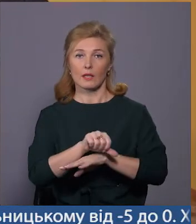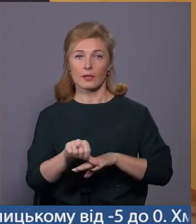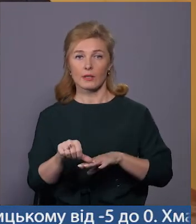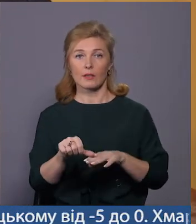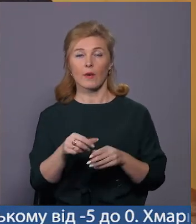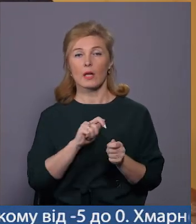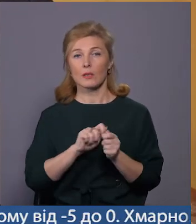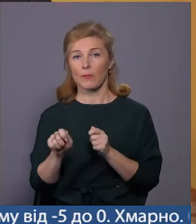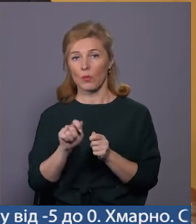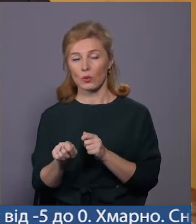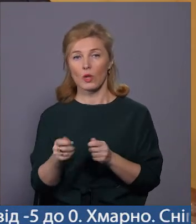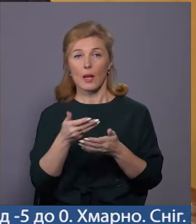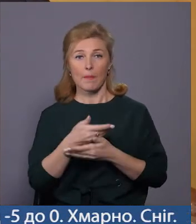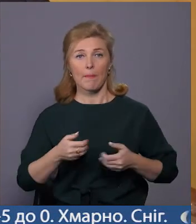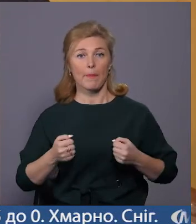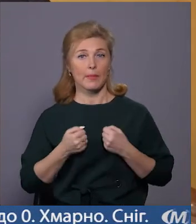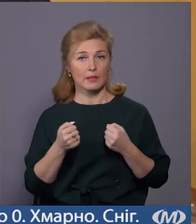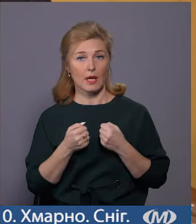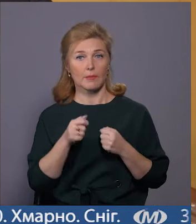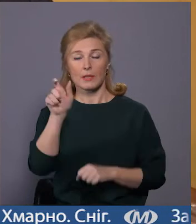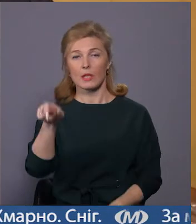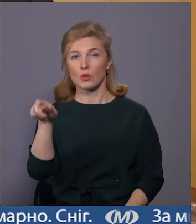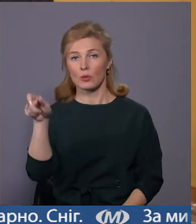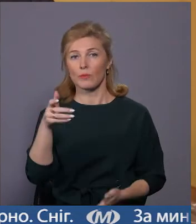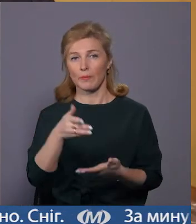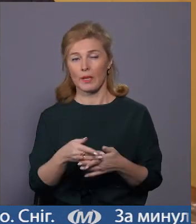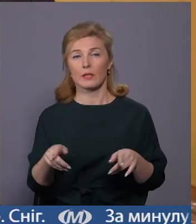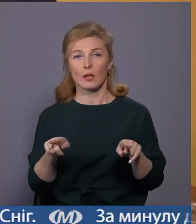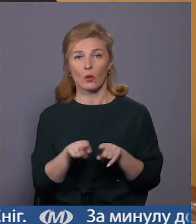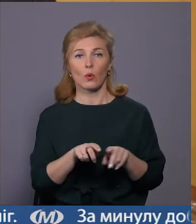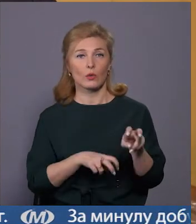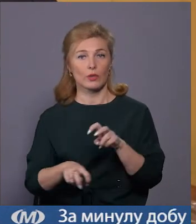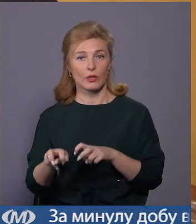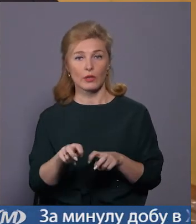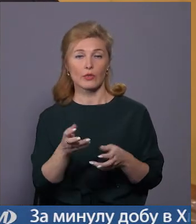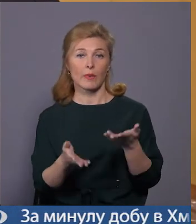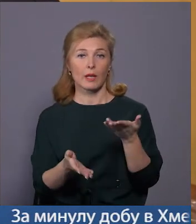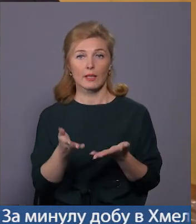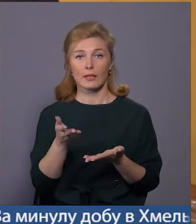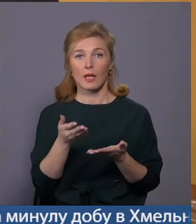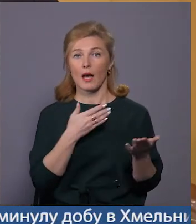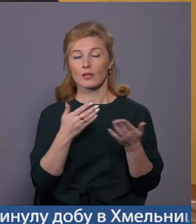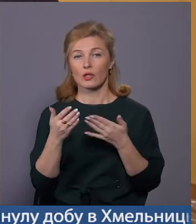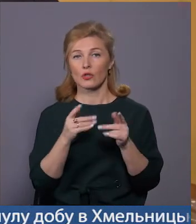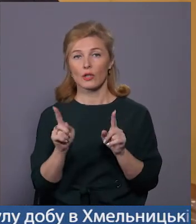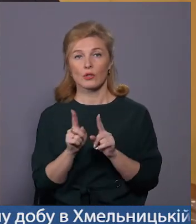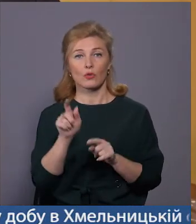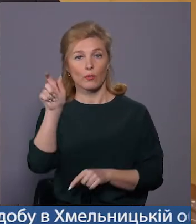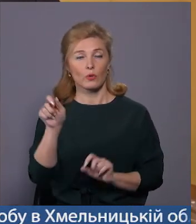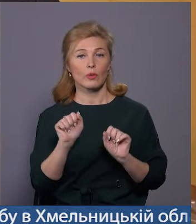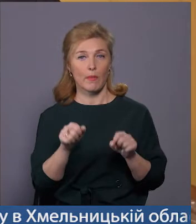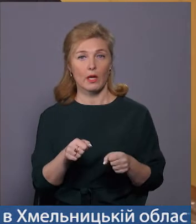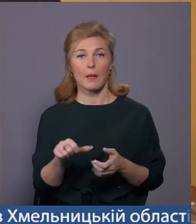спонсорів. Ми намагаємося, звісно, з людьми мати таке, іщемо якісь відносини, щоб люди могли